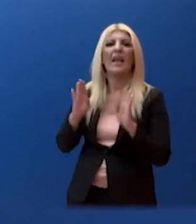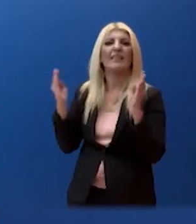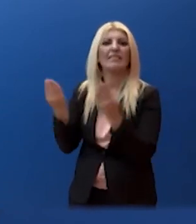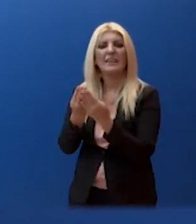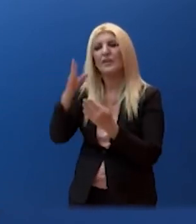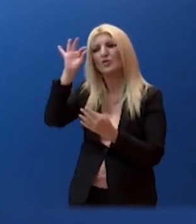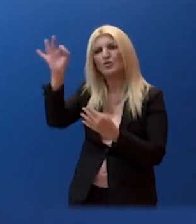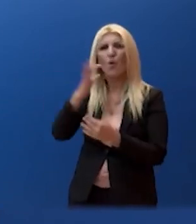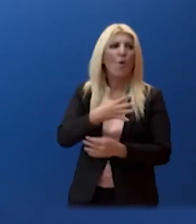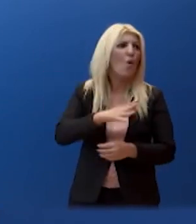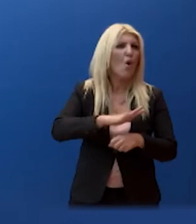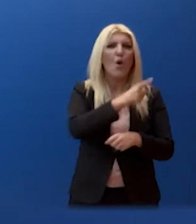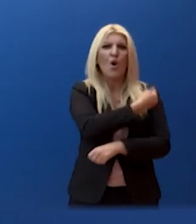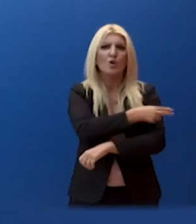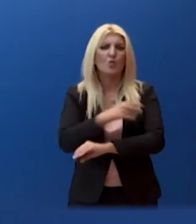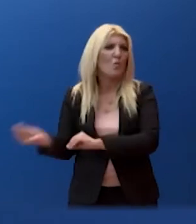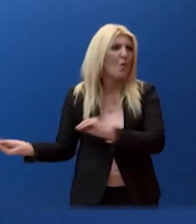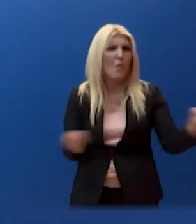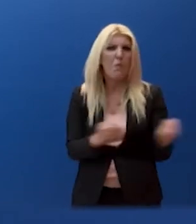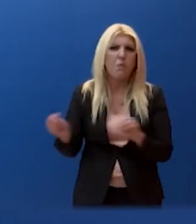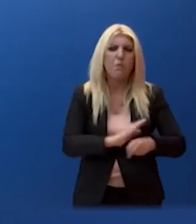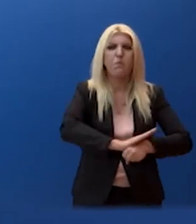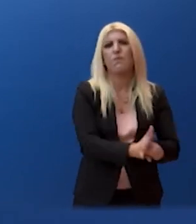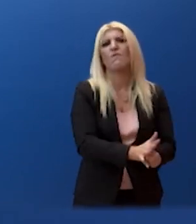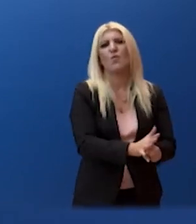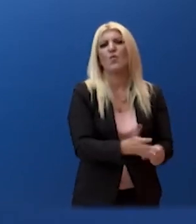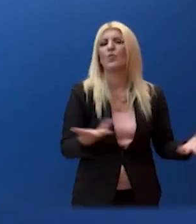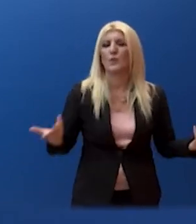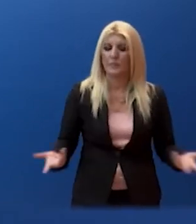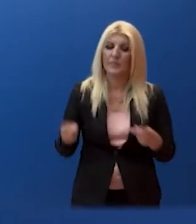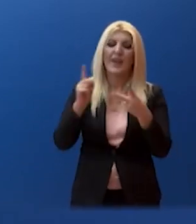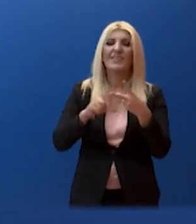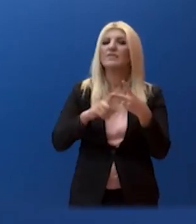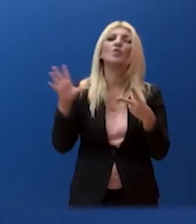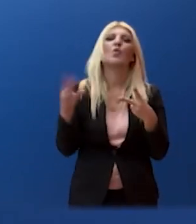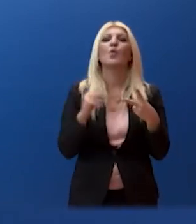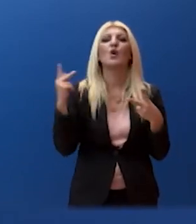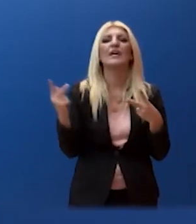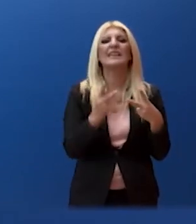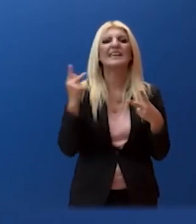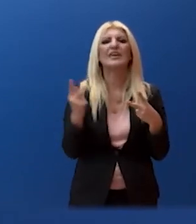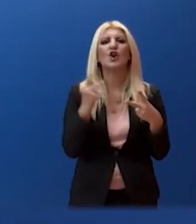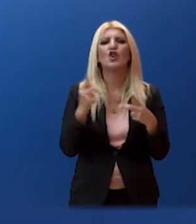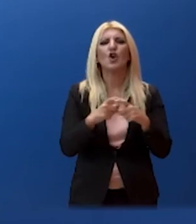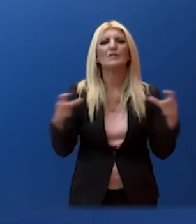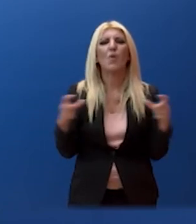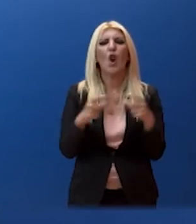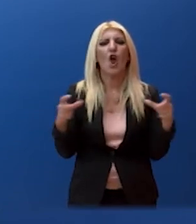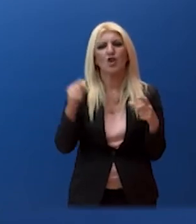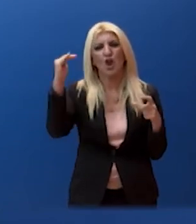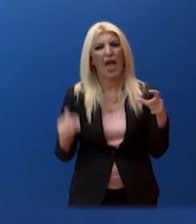Το δεύτερο, σας ξαναρωτάω γιατί έχει γίνει με το κοινωνικό τιμολόγιο, θυμόσαστε. Και το τρίτο είναι οι συνταξιούχοι.